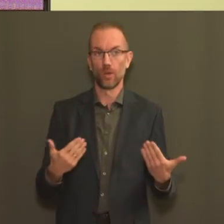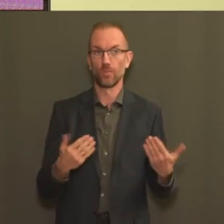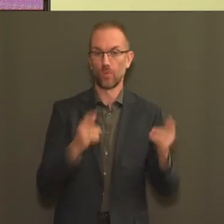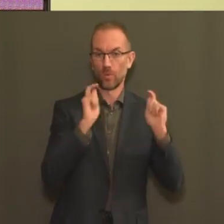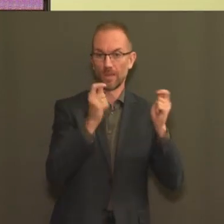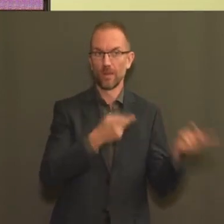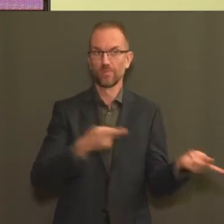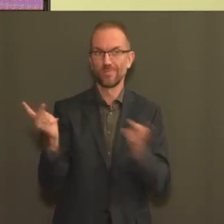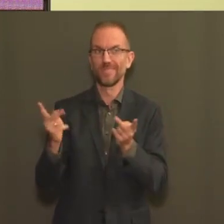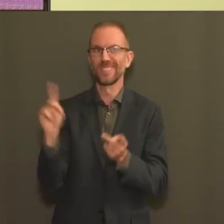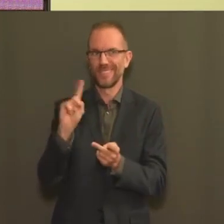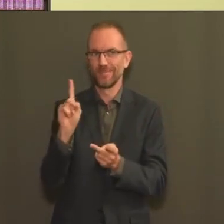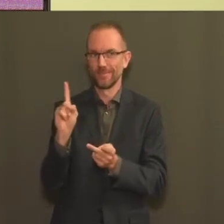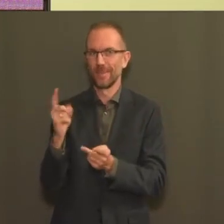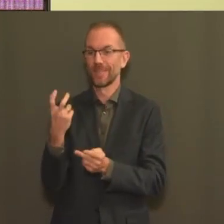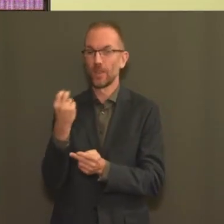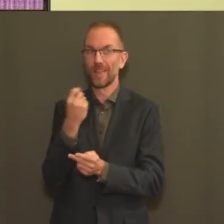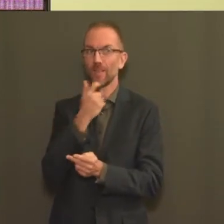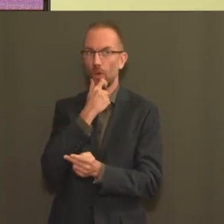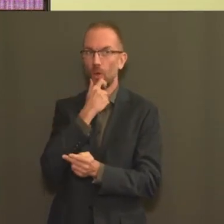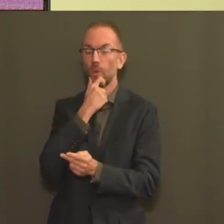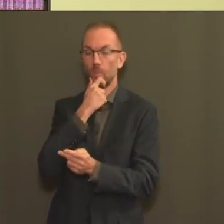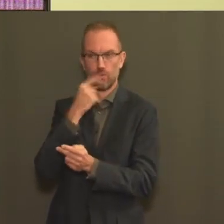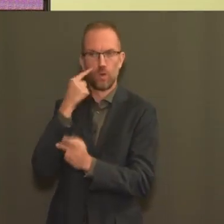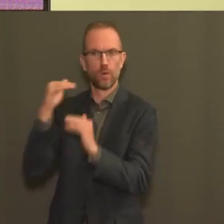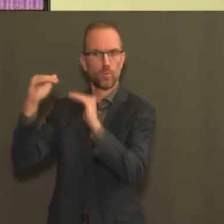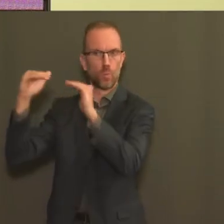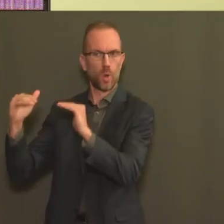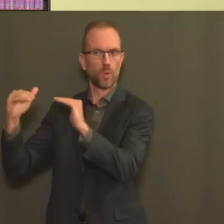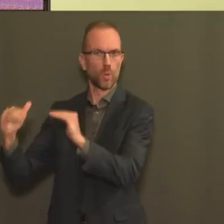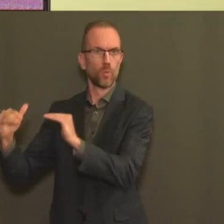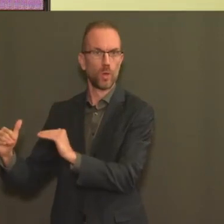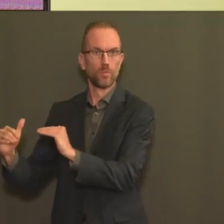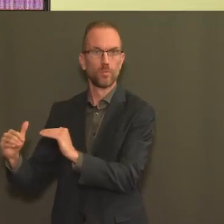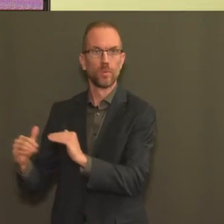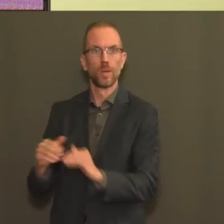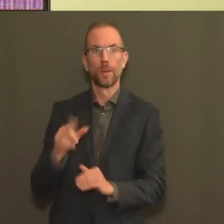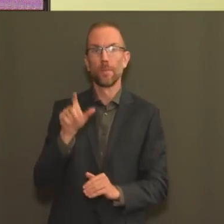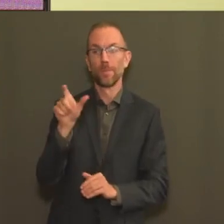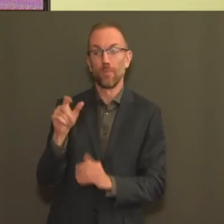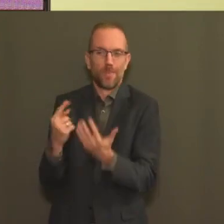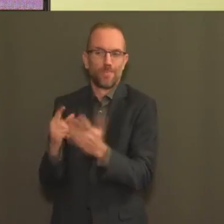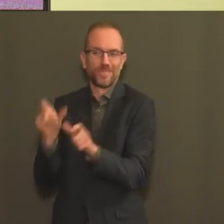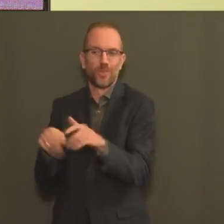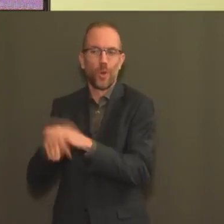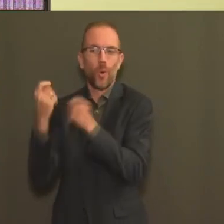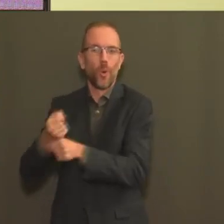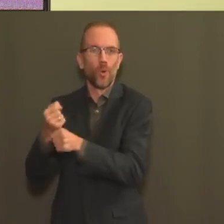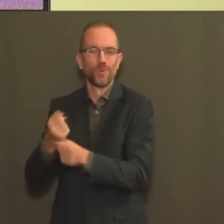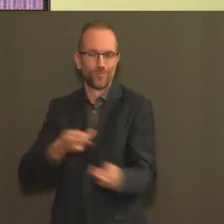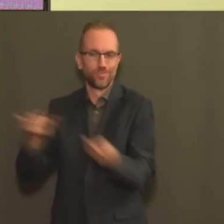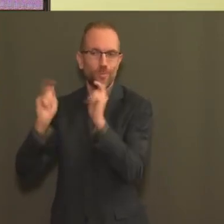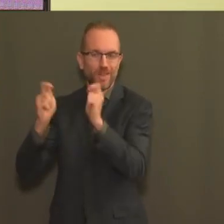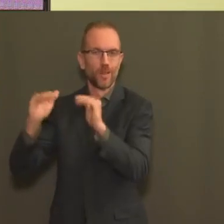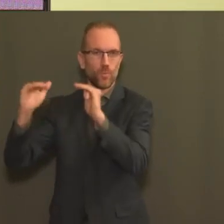ans et moins de décès chez les personnes dans les maisons de repos. Par contre, on assiste actuellement à une augmentation des hospitalisations